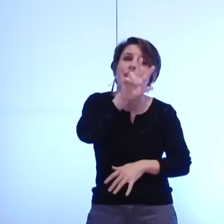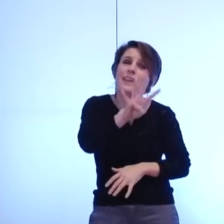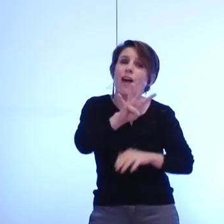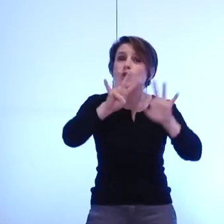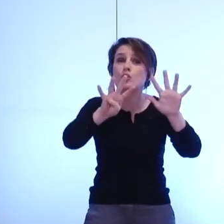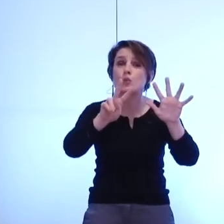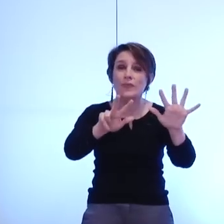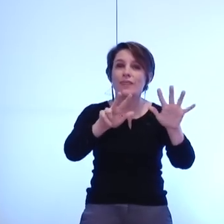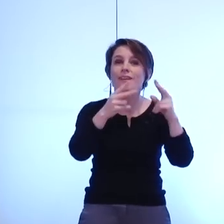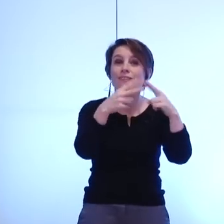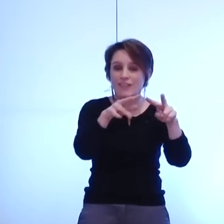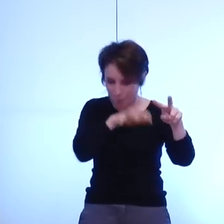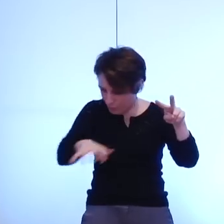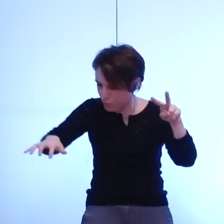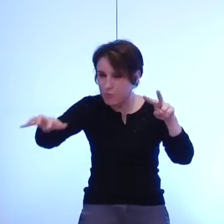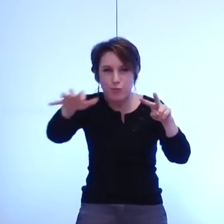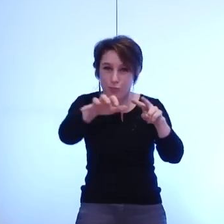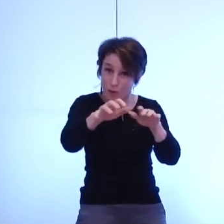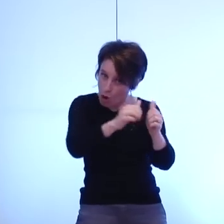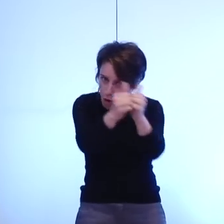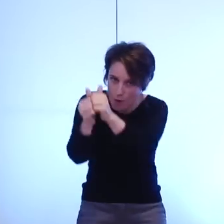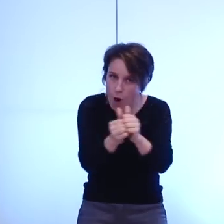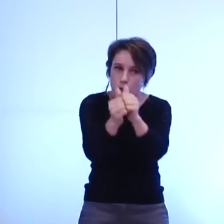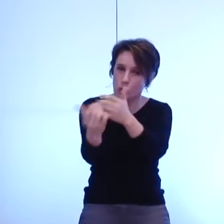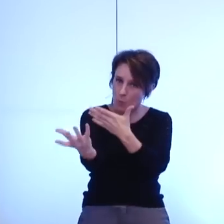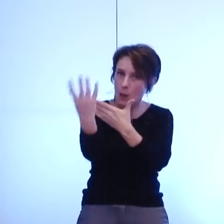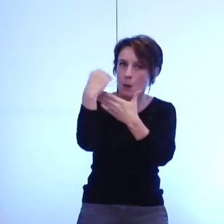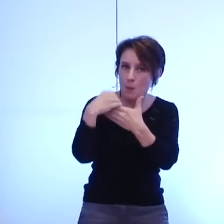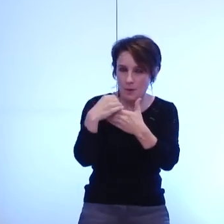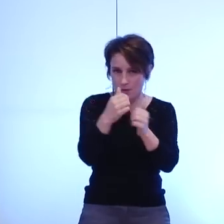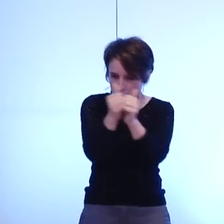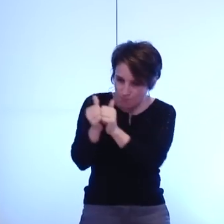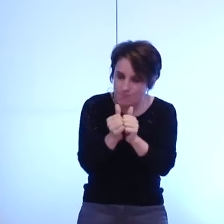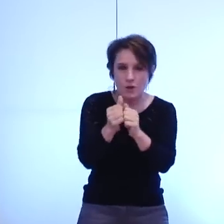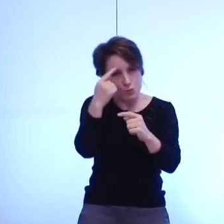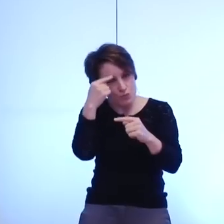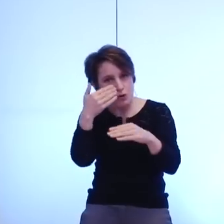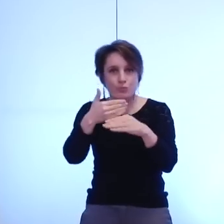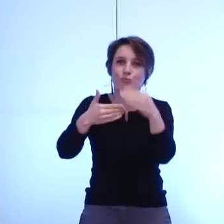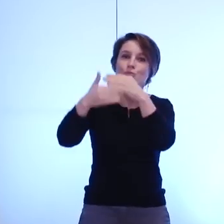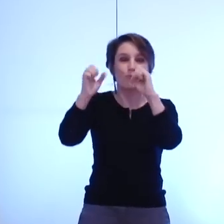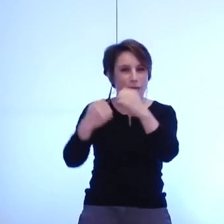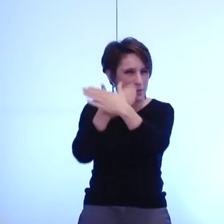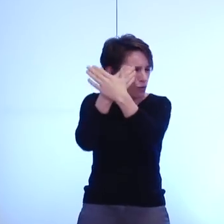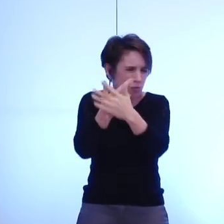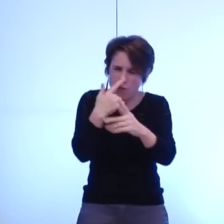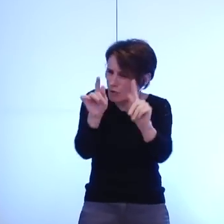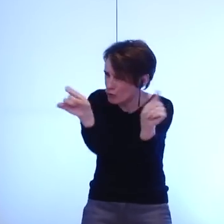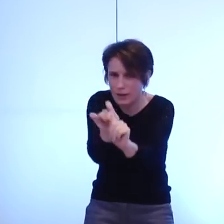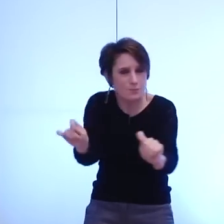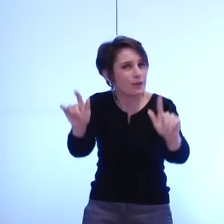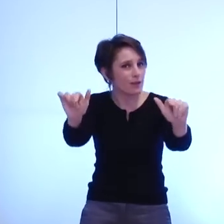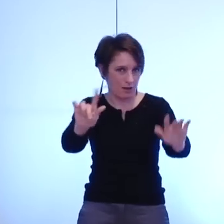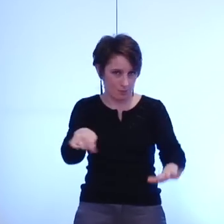avec la ville-centre à la construction de l'ensemble métropolitain nous sommes d'ailleurs pour notre